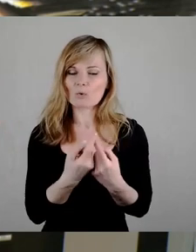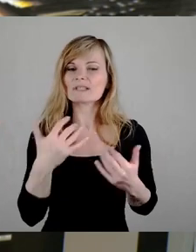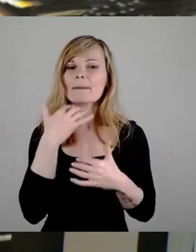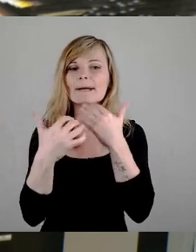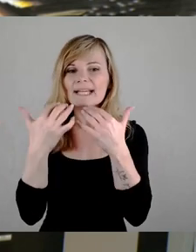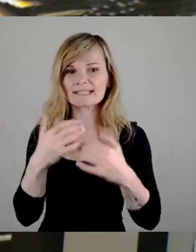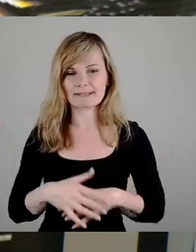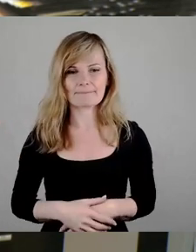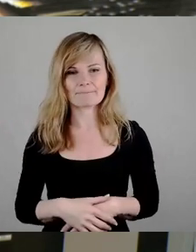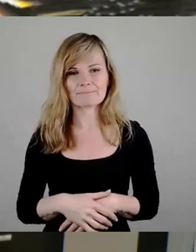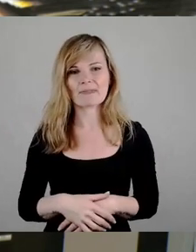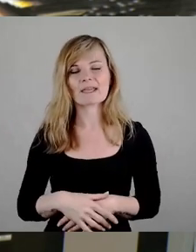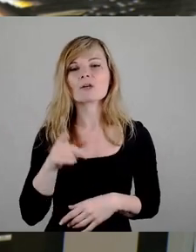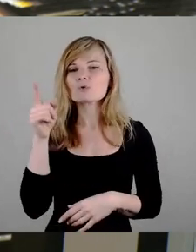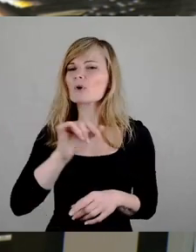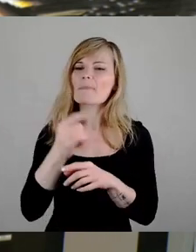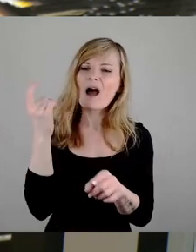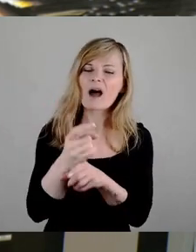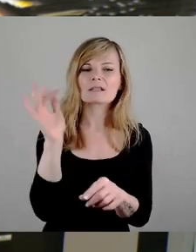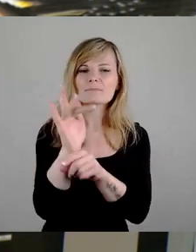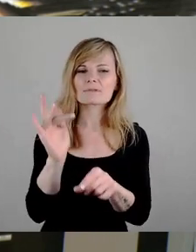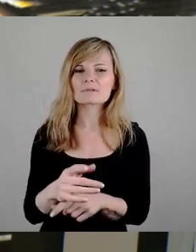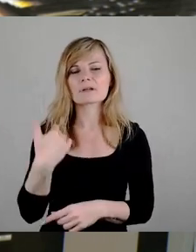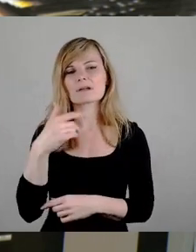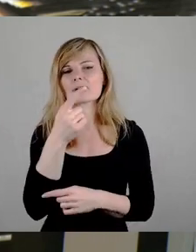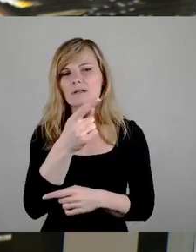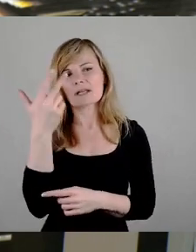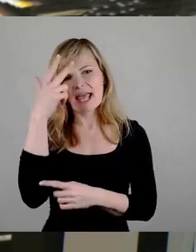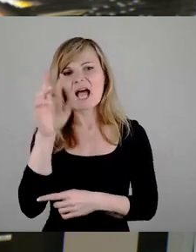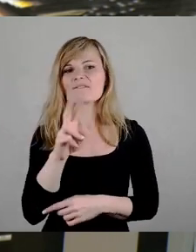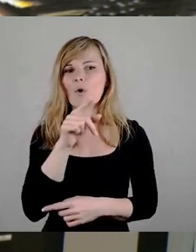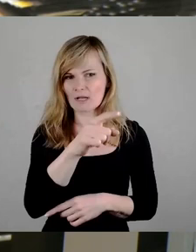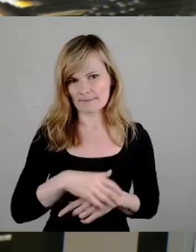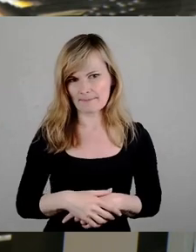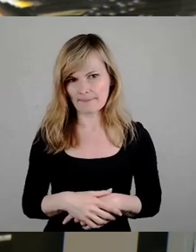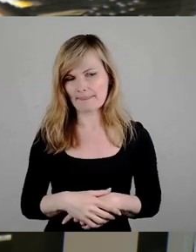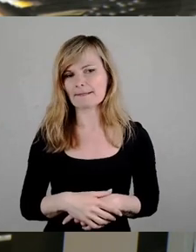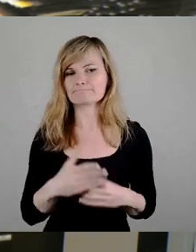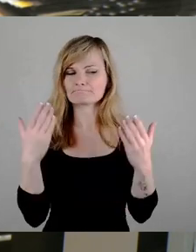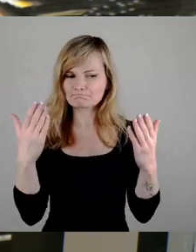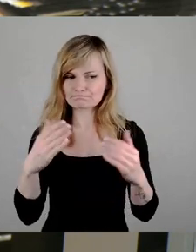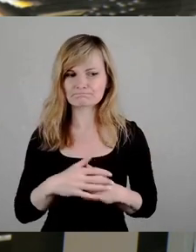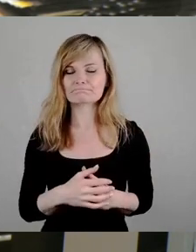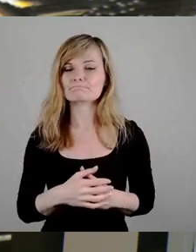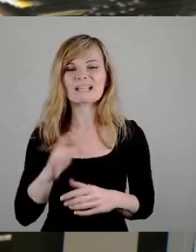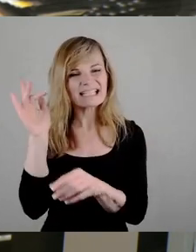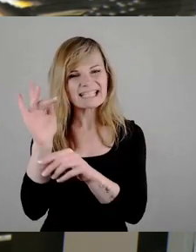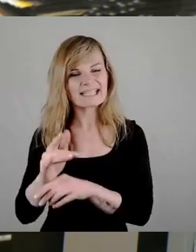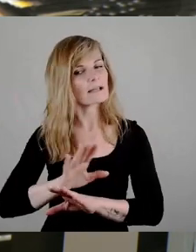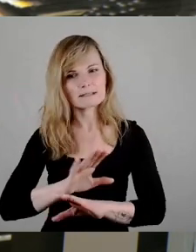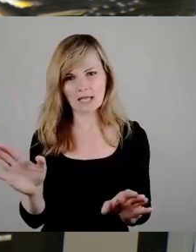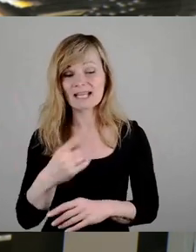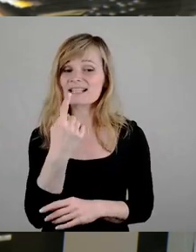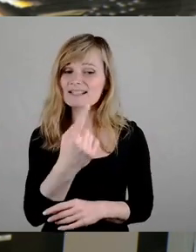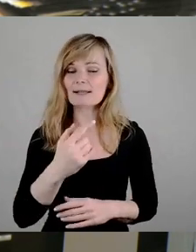Al-Forgert, den du ja immer hart kritisierst als Landesdenkmalkonservator. Nein, nicht zu Recht, diesem Fall ganz und gar zu Unrecht, hat sich sehr, sehr moderat